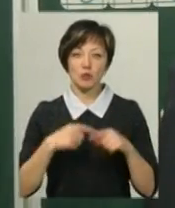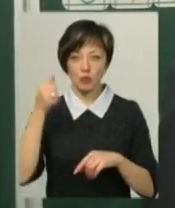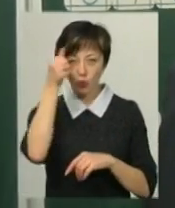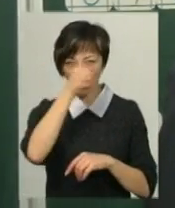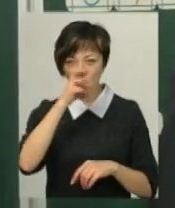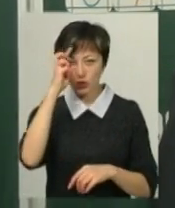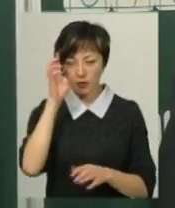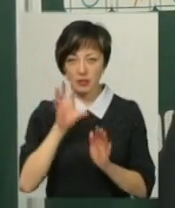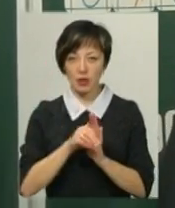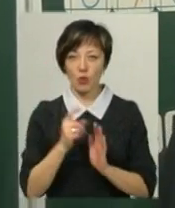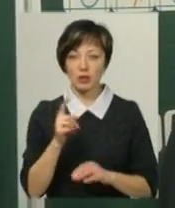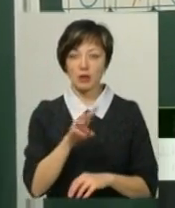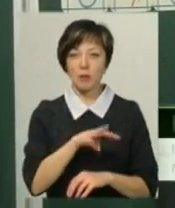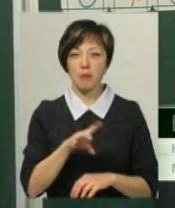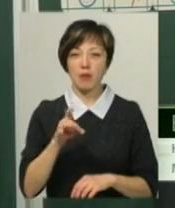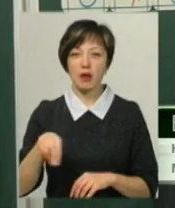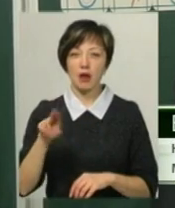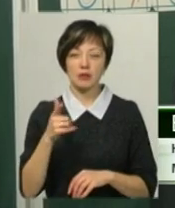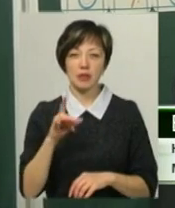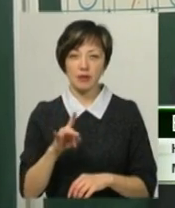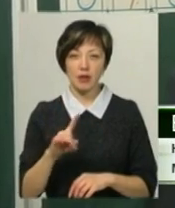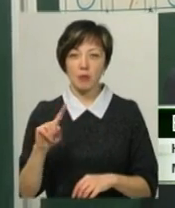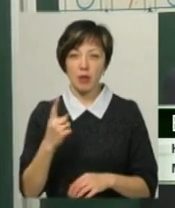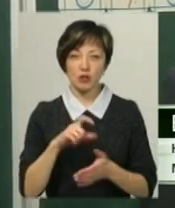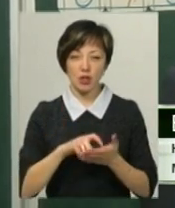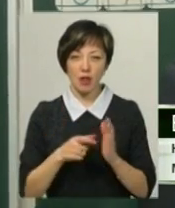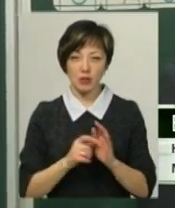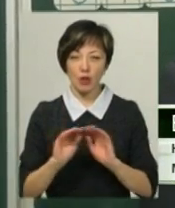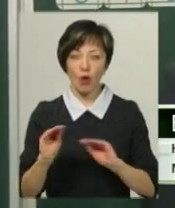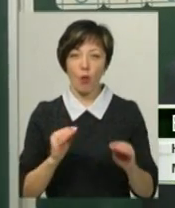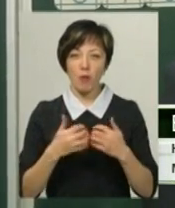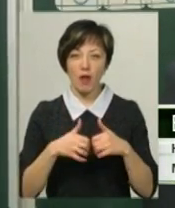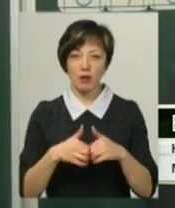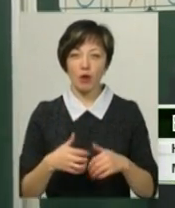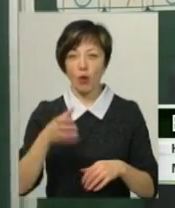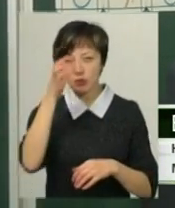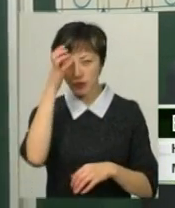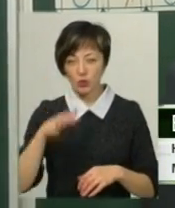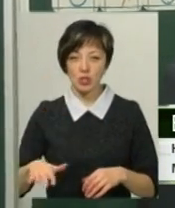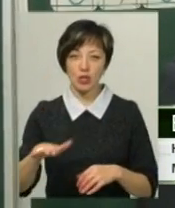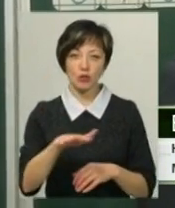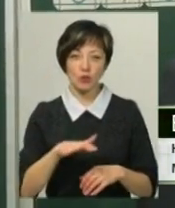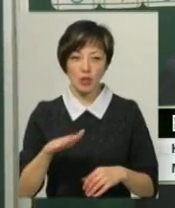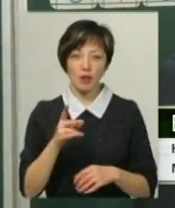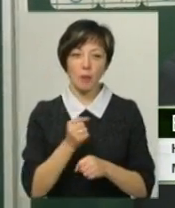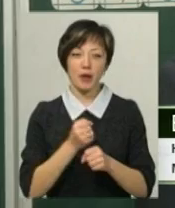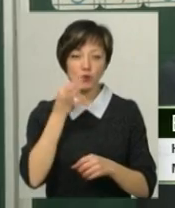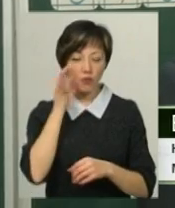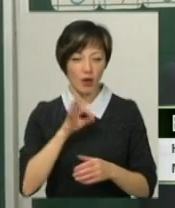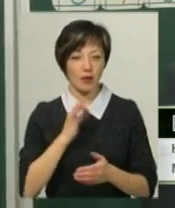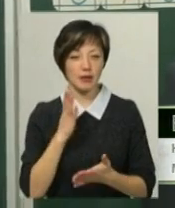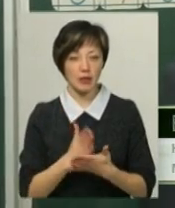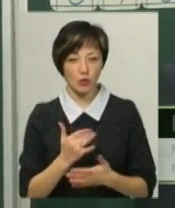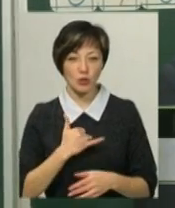держава закладає 1 мільярд гривень знову на перші класи на обладнання нового освітнього середовища. Напрацювання вже є в